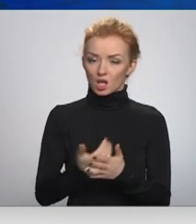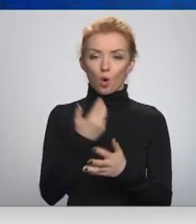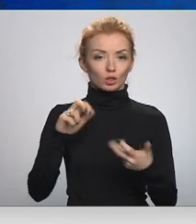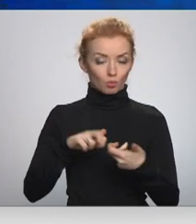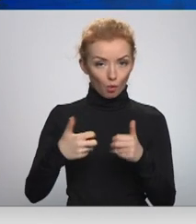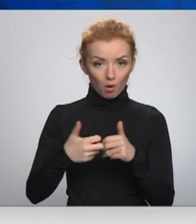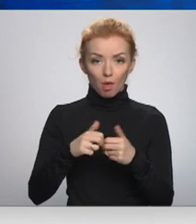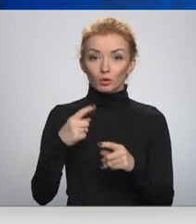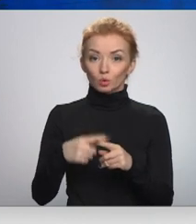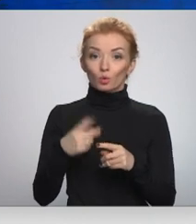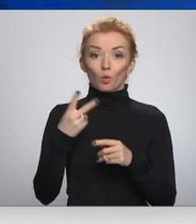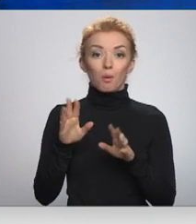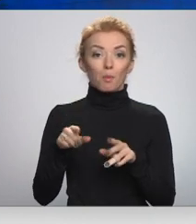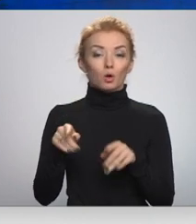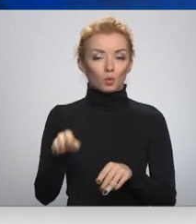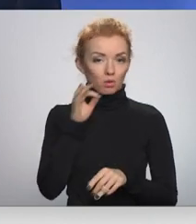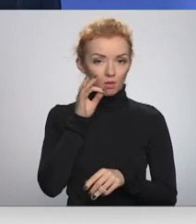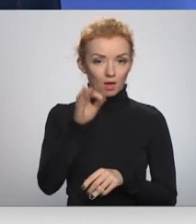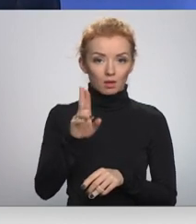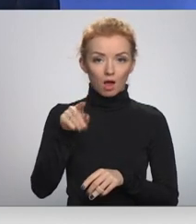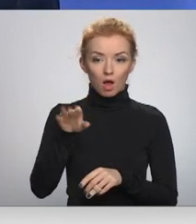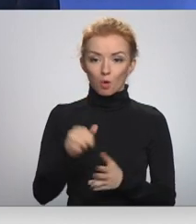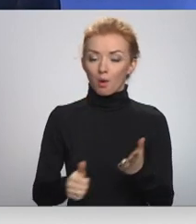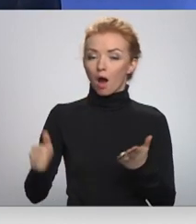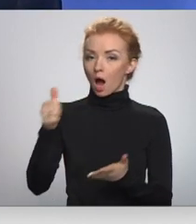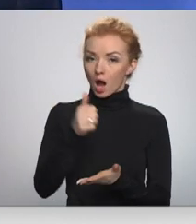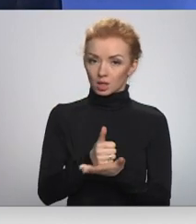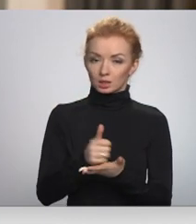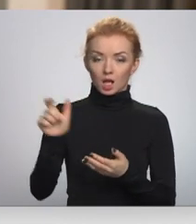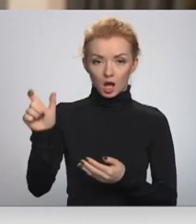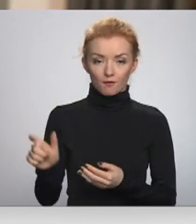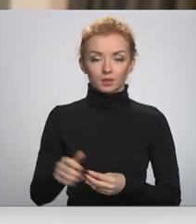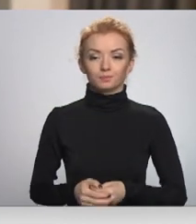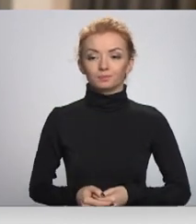izaicinājumiem, un lūkot par to sacīju NATO pārstāvis James Apaturais.